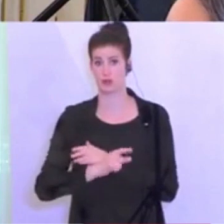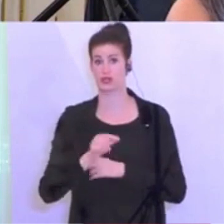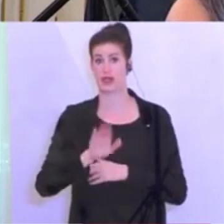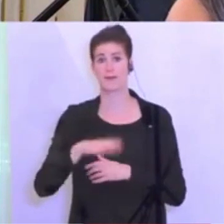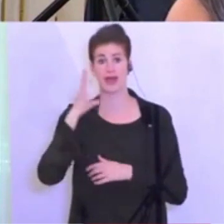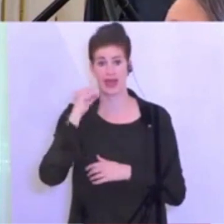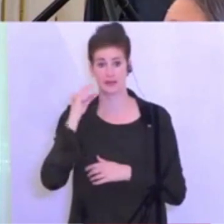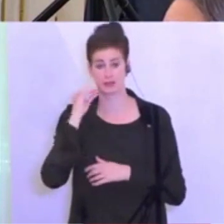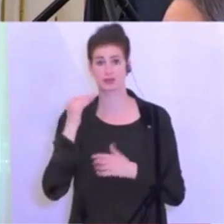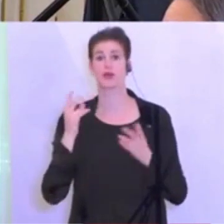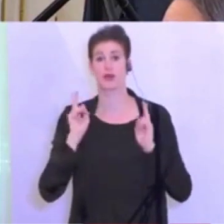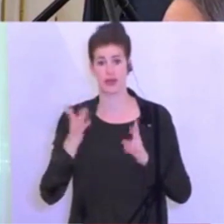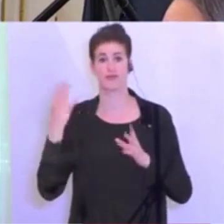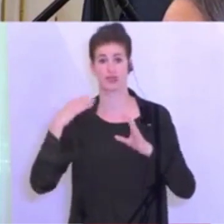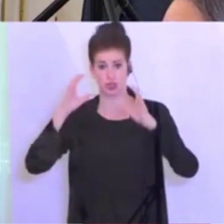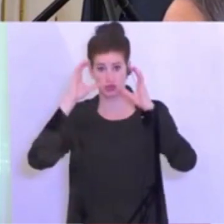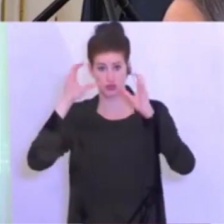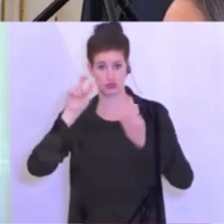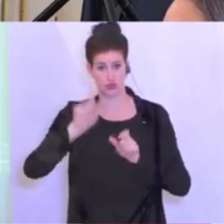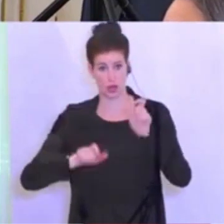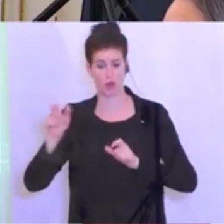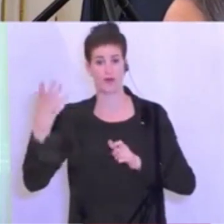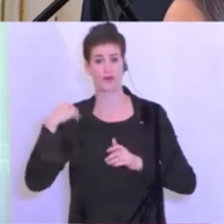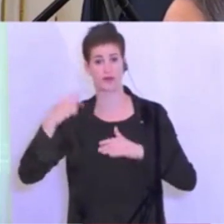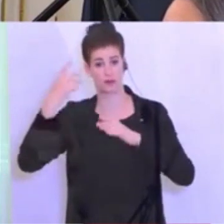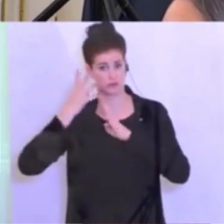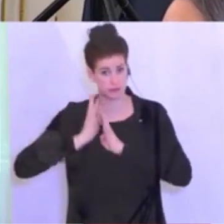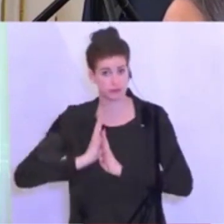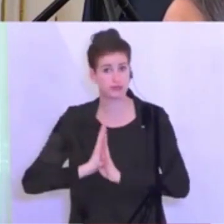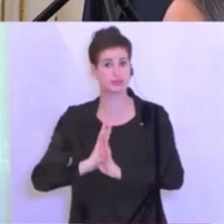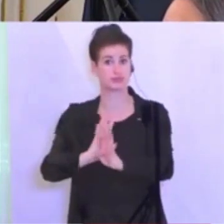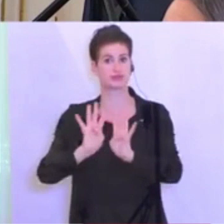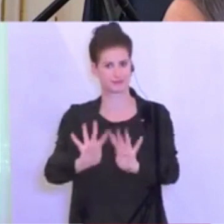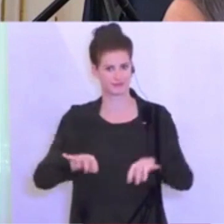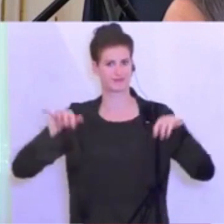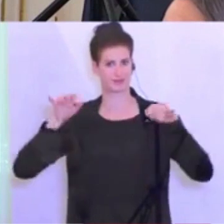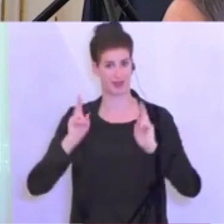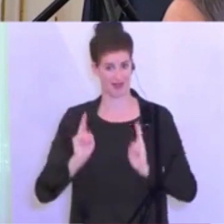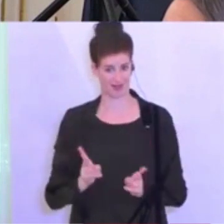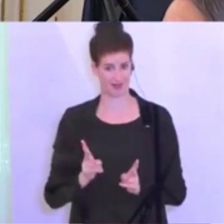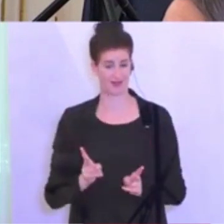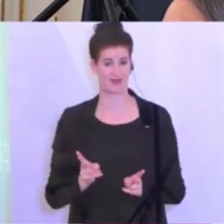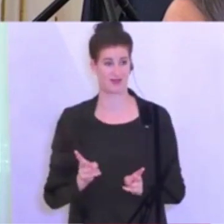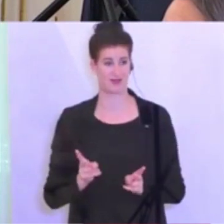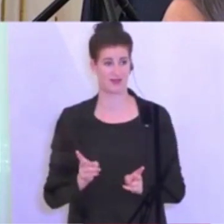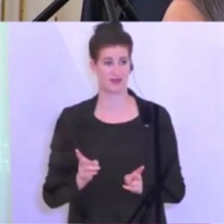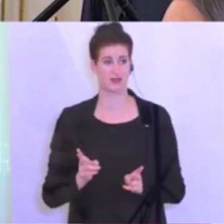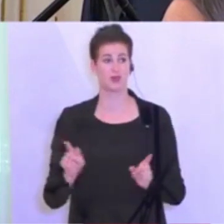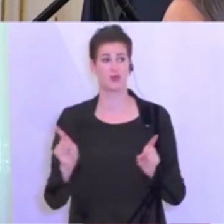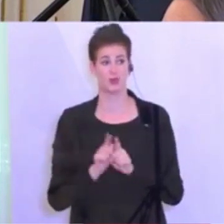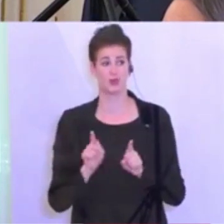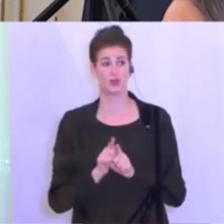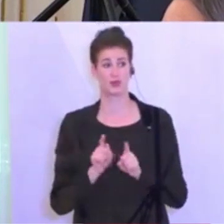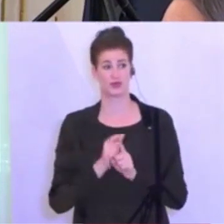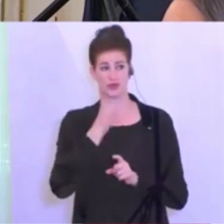Herbst vielleicht keine Geisterspiele mehr geben muss, sondern dass man schon mit Publikum spielt? Und vielleicht letzte Frage. Ist es